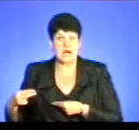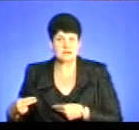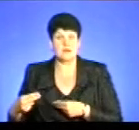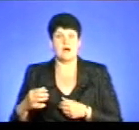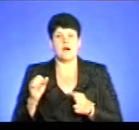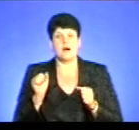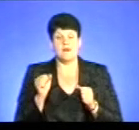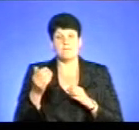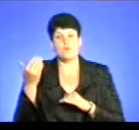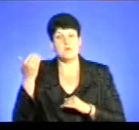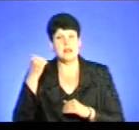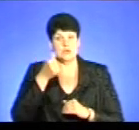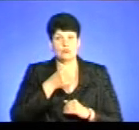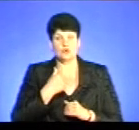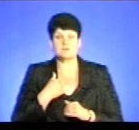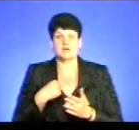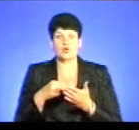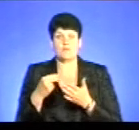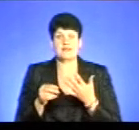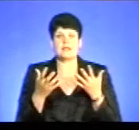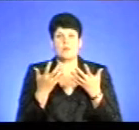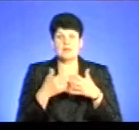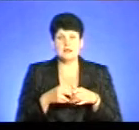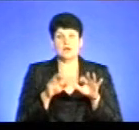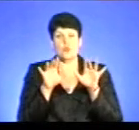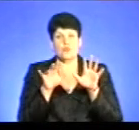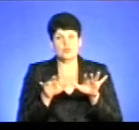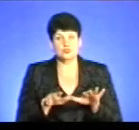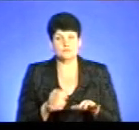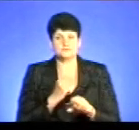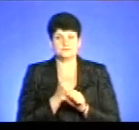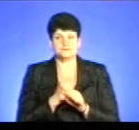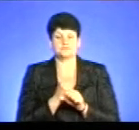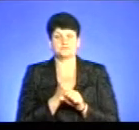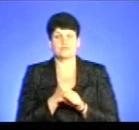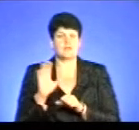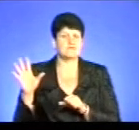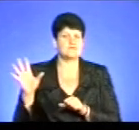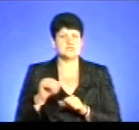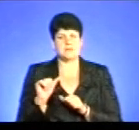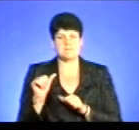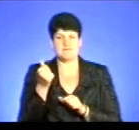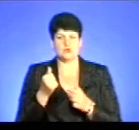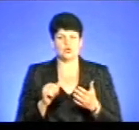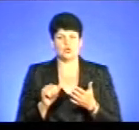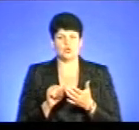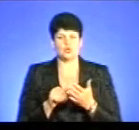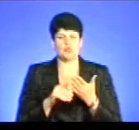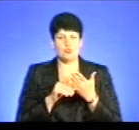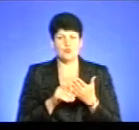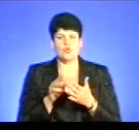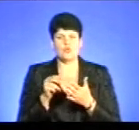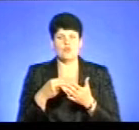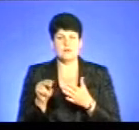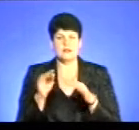попередньому році ми закупили обладнання, саме комп'ютеризацію всієї первинної допомоги. Закупили комп'ютери за